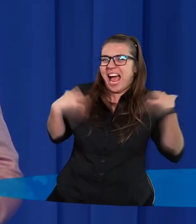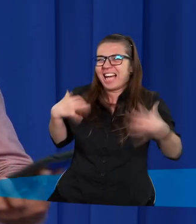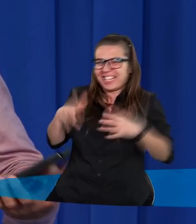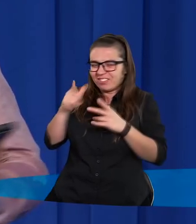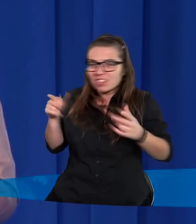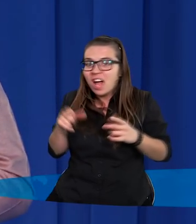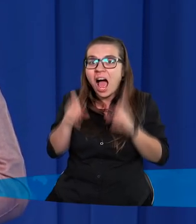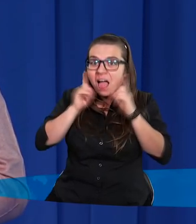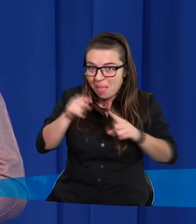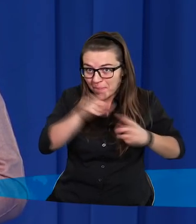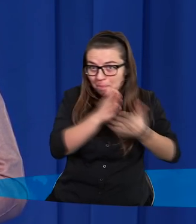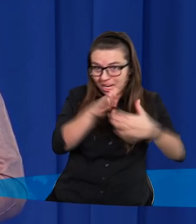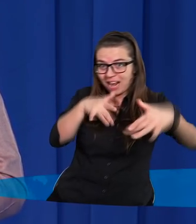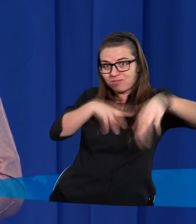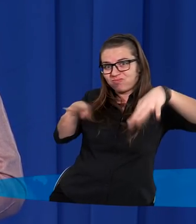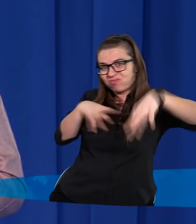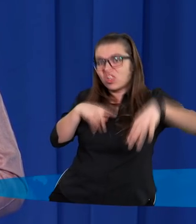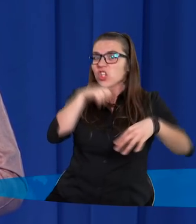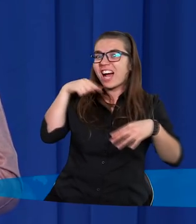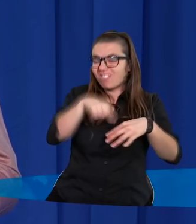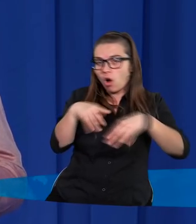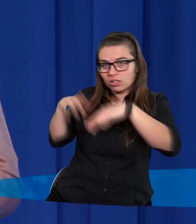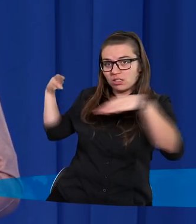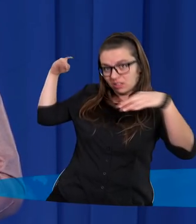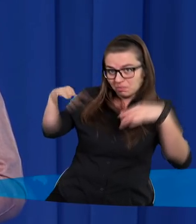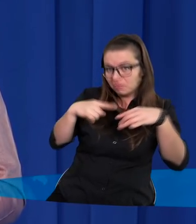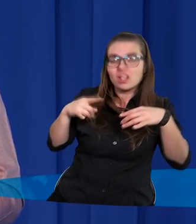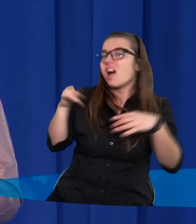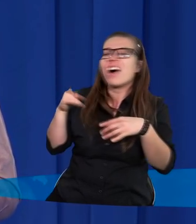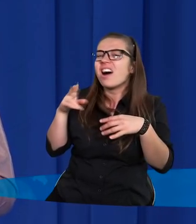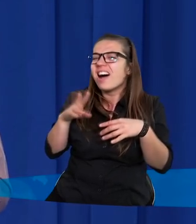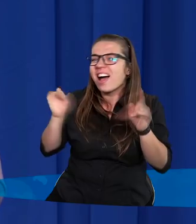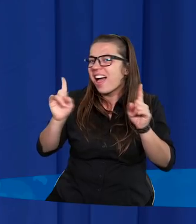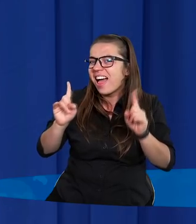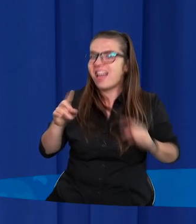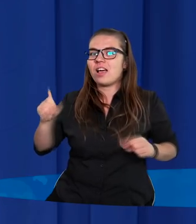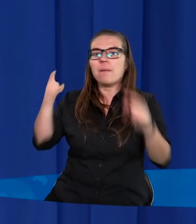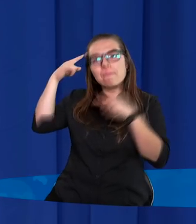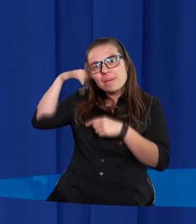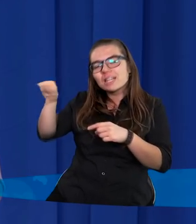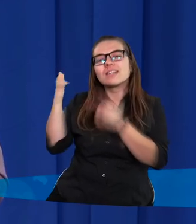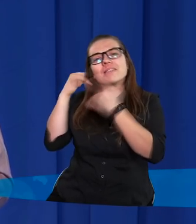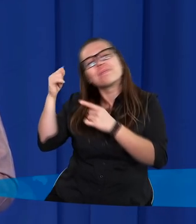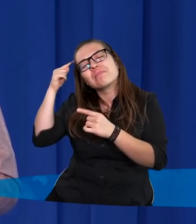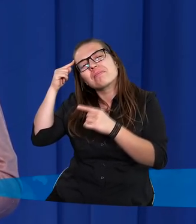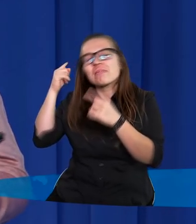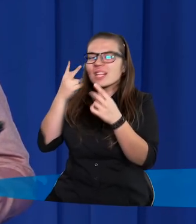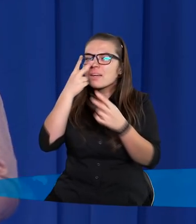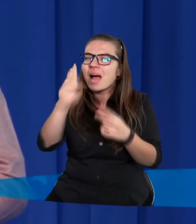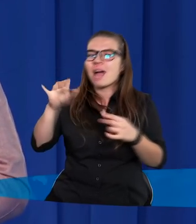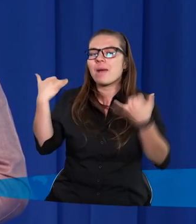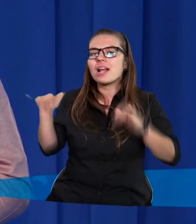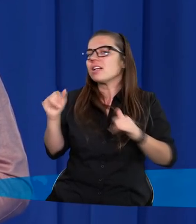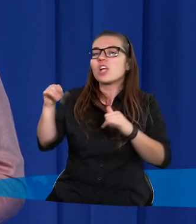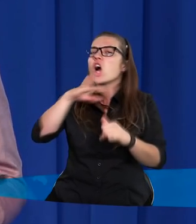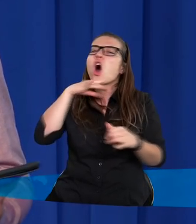wyzwalał, a wcale tak nie jest. Okazuje się, że widzenie byka jest gdzieś tam bardziej zbliżone do monochromatycznego i wcale